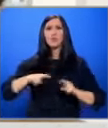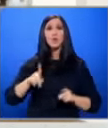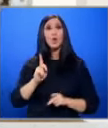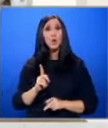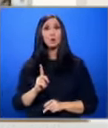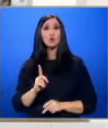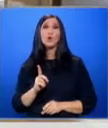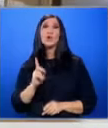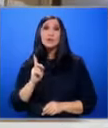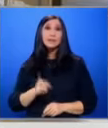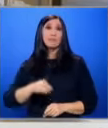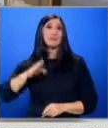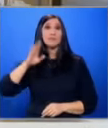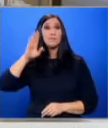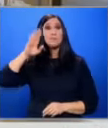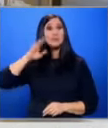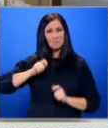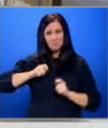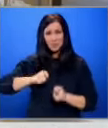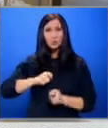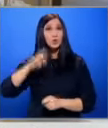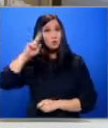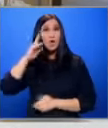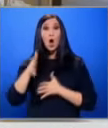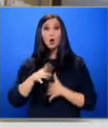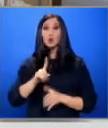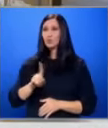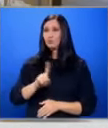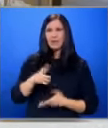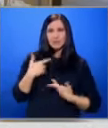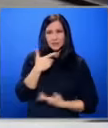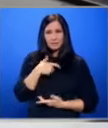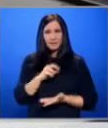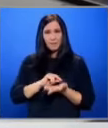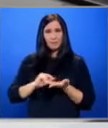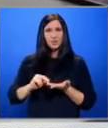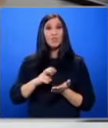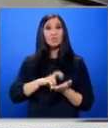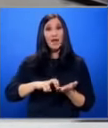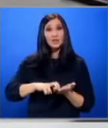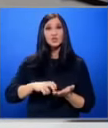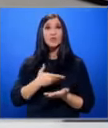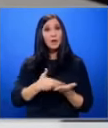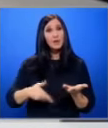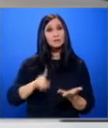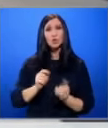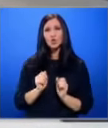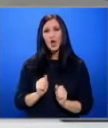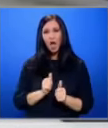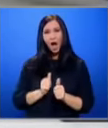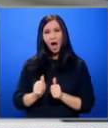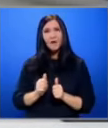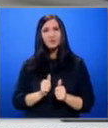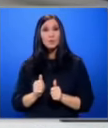принудително изпълнение Хората, които не искат да попълват сами данъчната си декларация, могат да изчакат тя да се зареди автоматично в